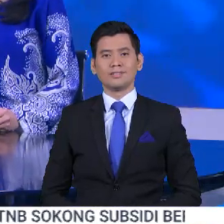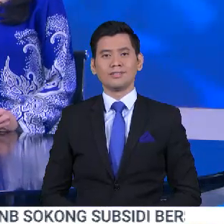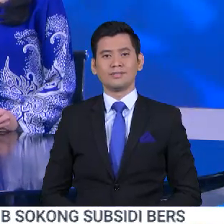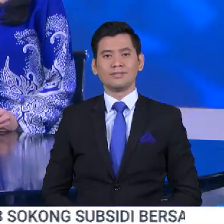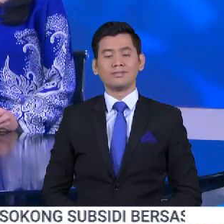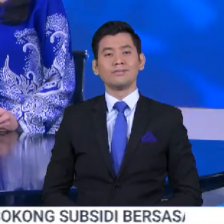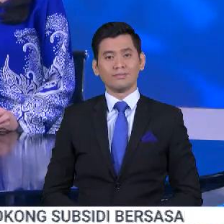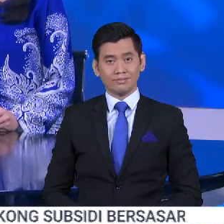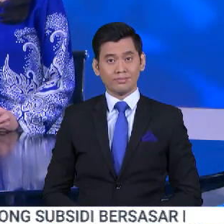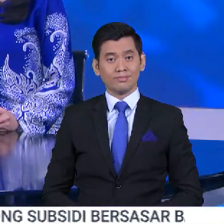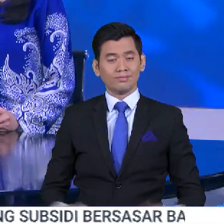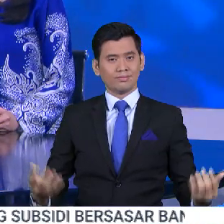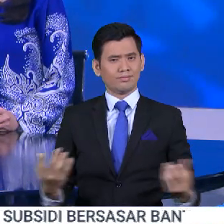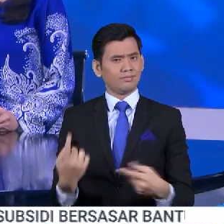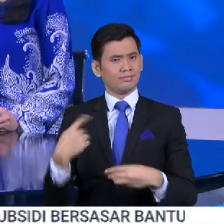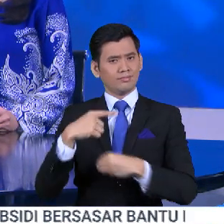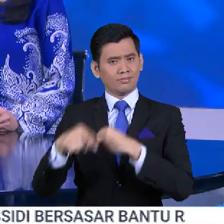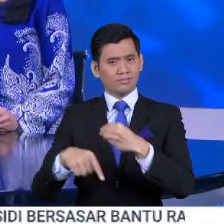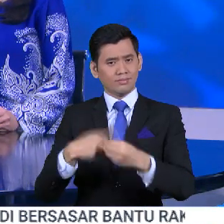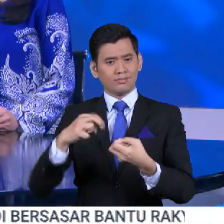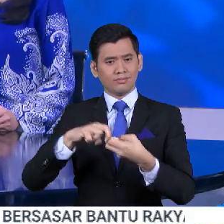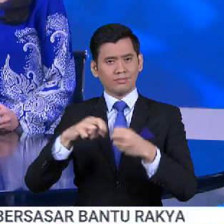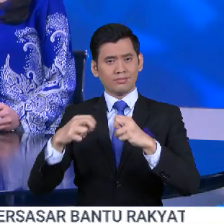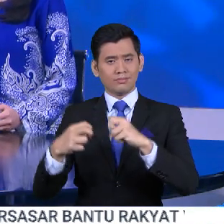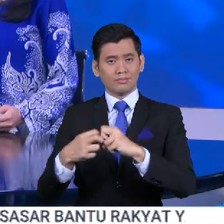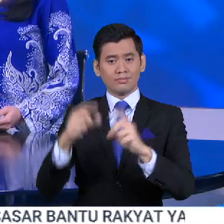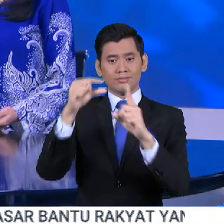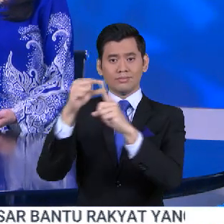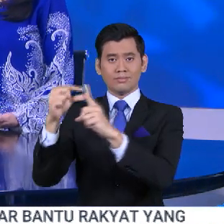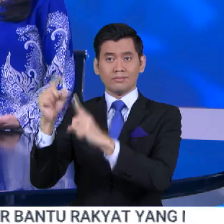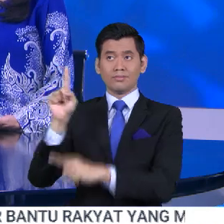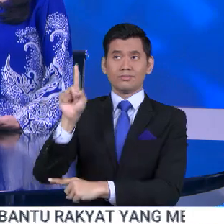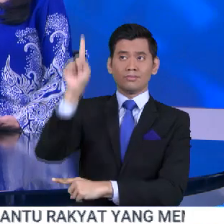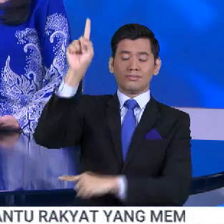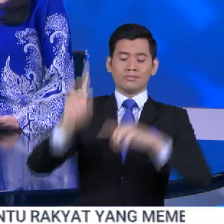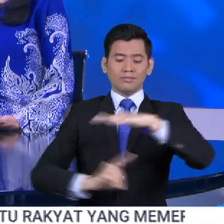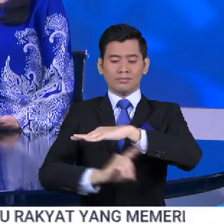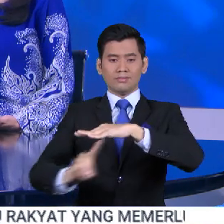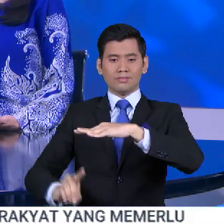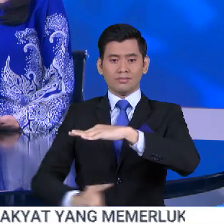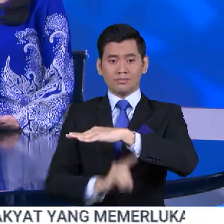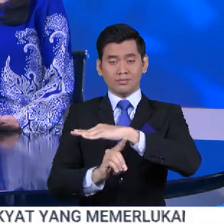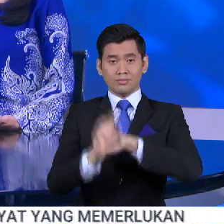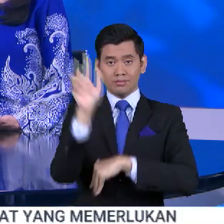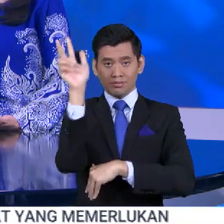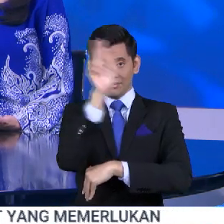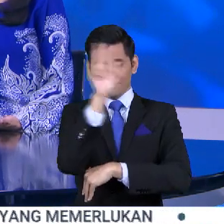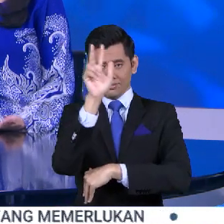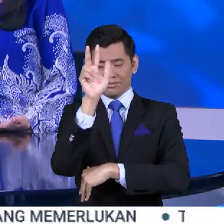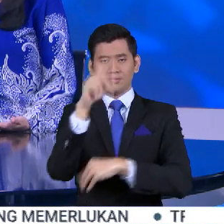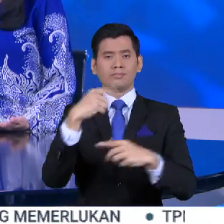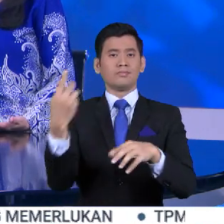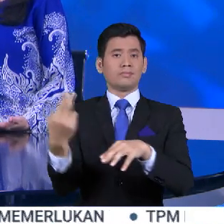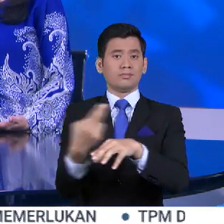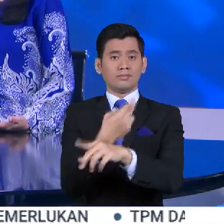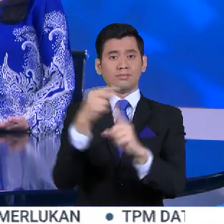Perkembangan isu kalimah Allah. Dasar kerajaan berkaitan penggunaan kalimah Allah kekal dan tidak pernah berubah sejak tahun